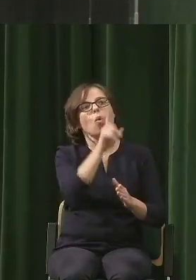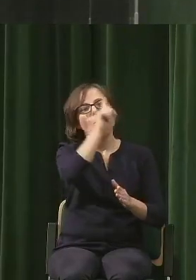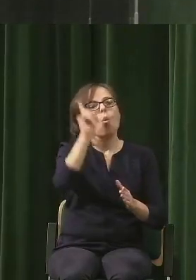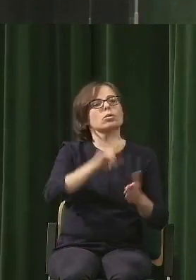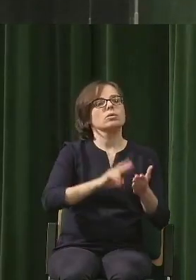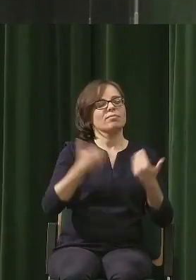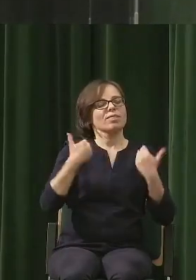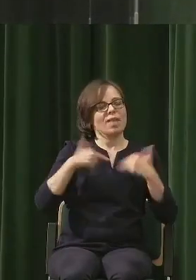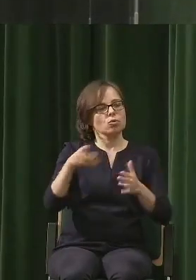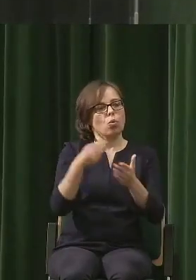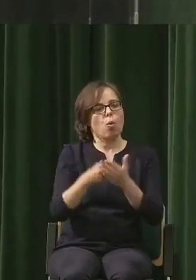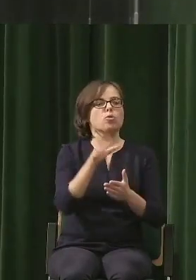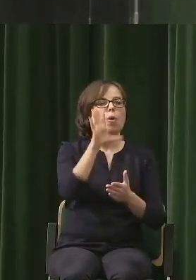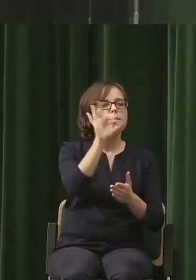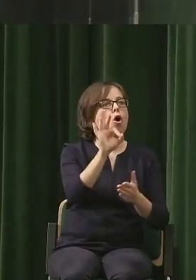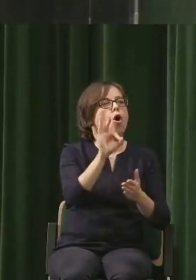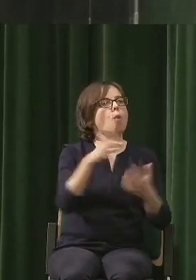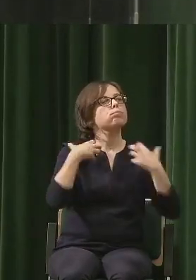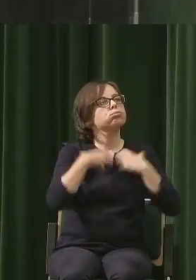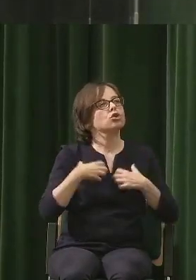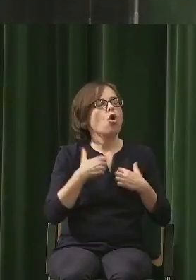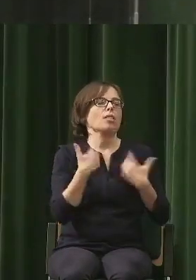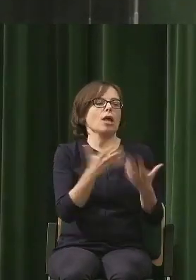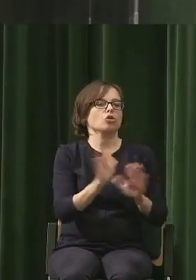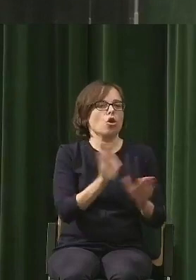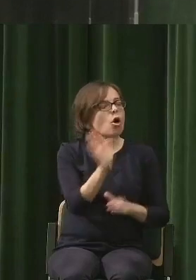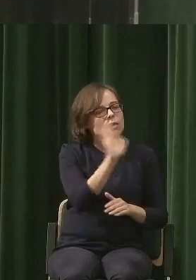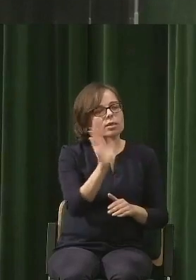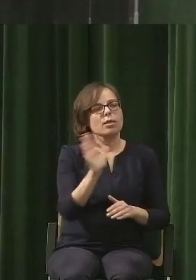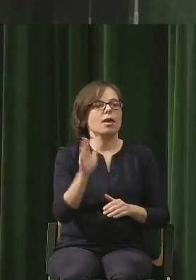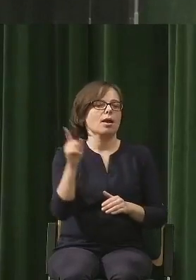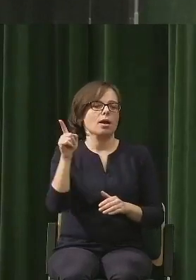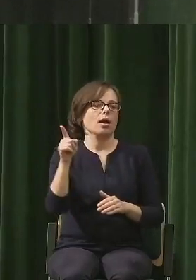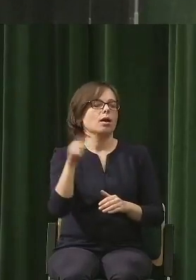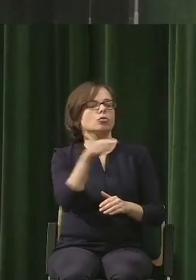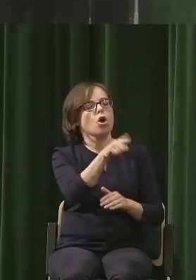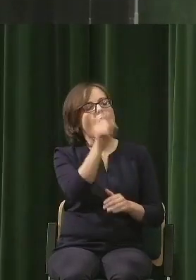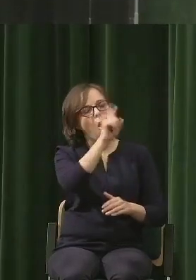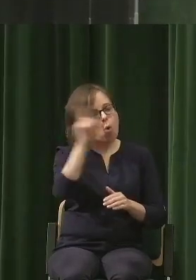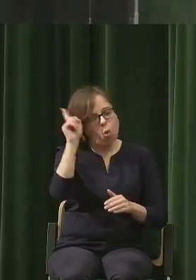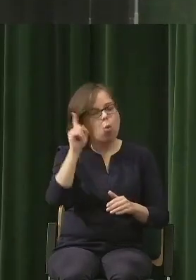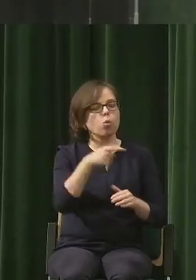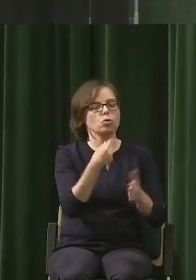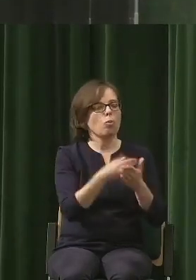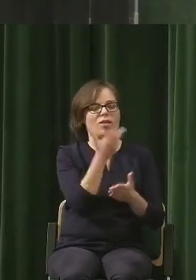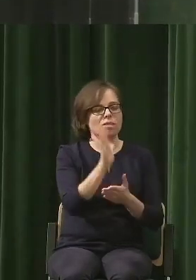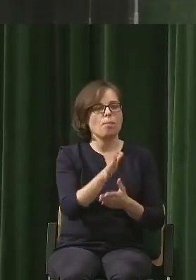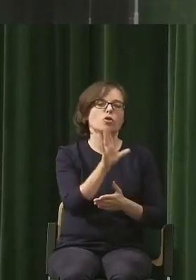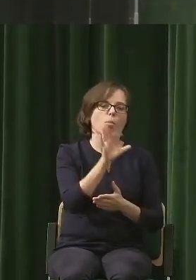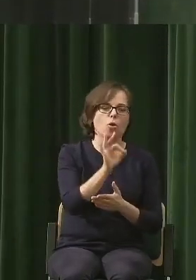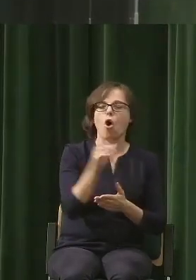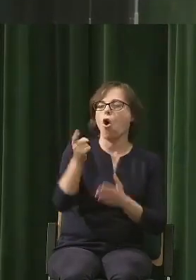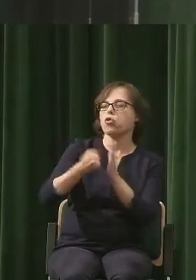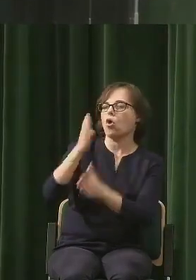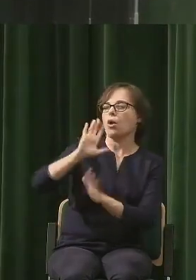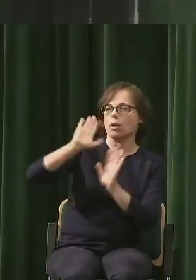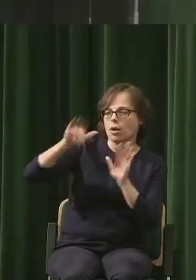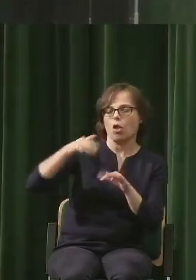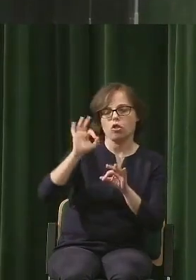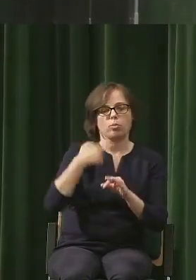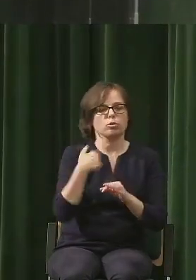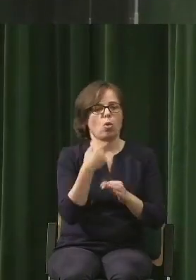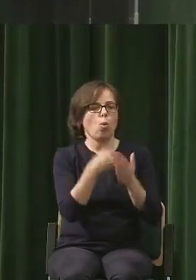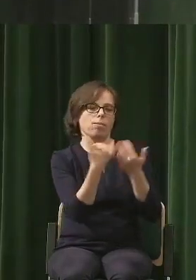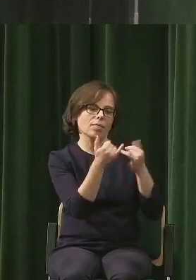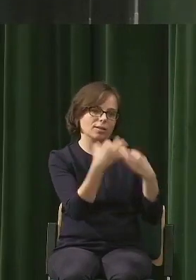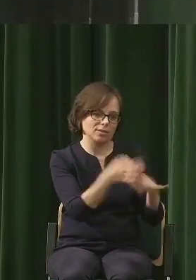środowiska oszczędzać, tylko dlatego, że no dobra, no to będą w takim razie inaczej podróżować, a za to te pieniądze wydadzą na coś